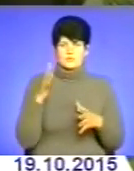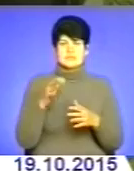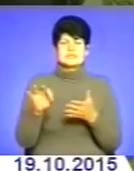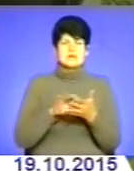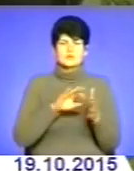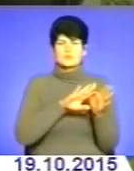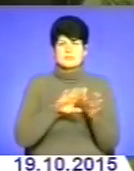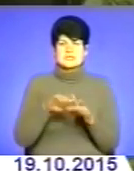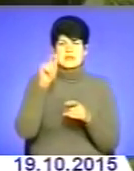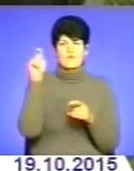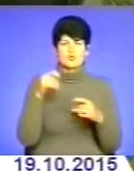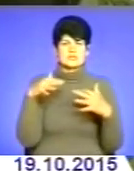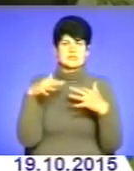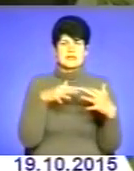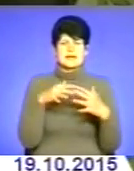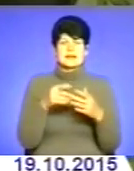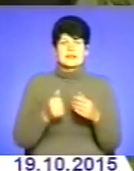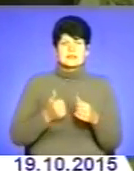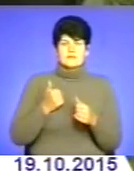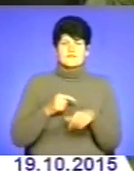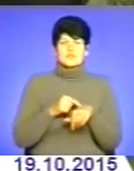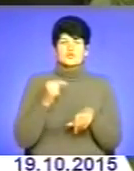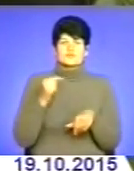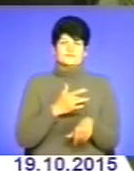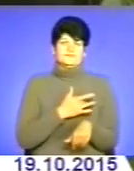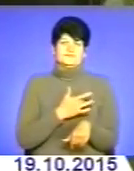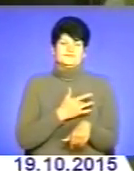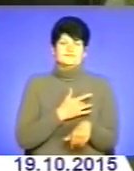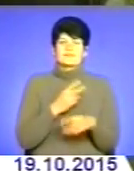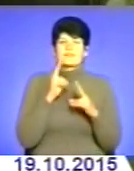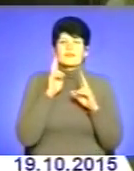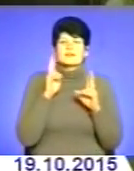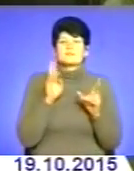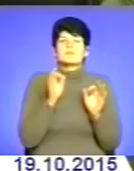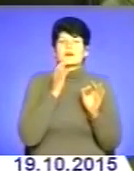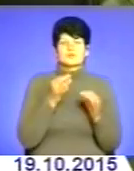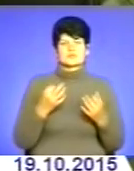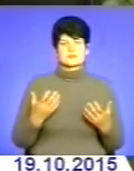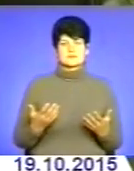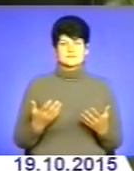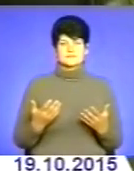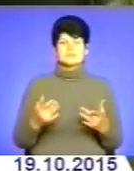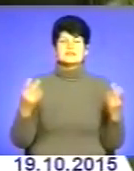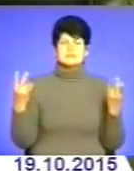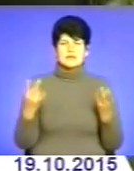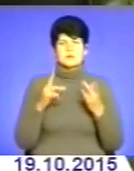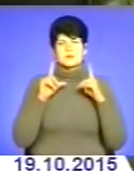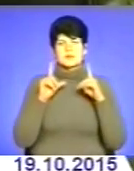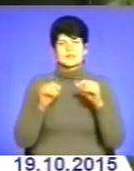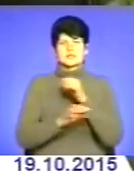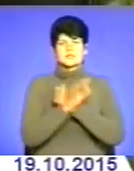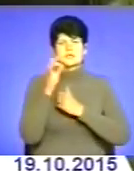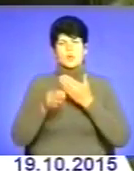гідності я вирішив, що треба, відчув направлено серцем Я не знаю, як то правильно пояснити Що треба їхати на схід,